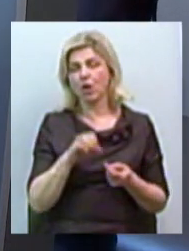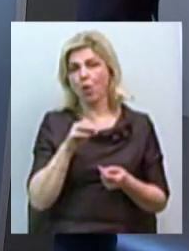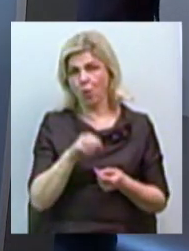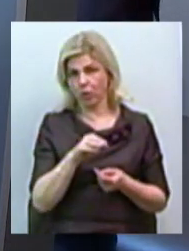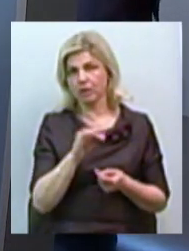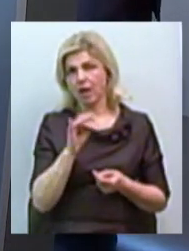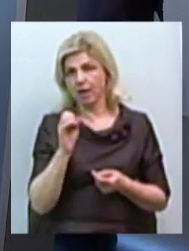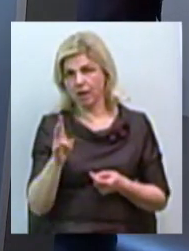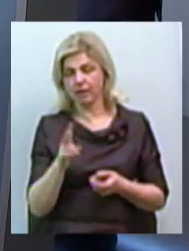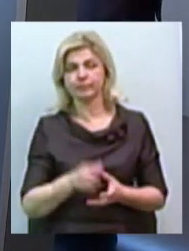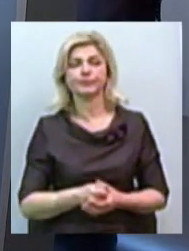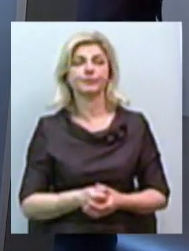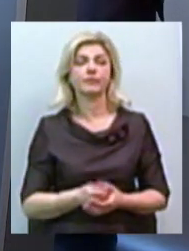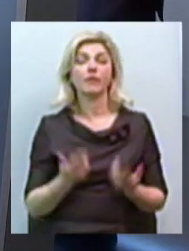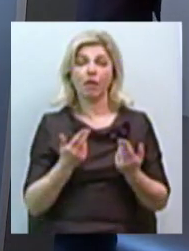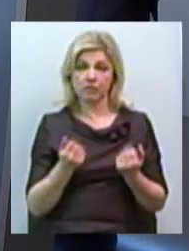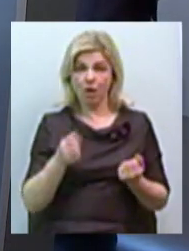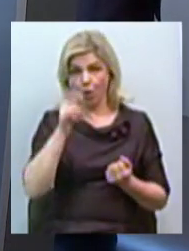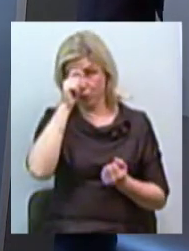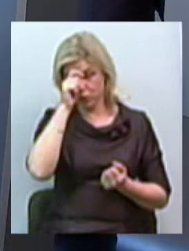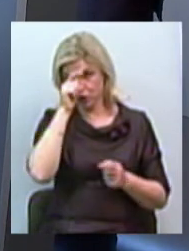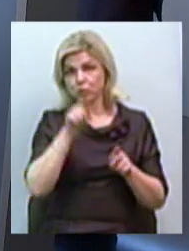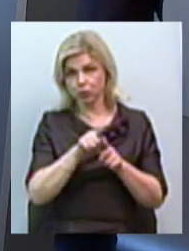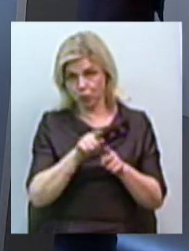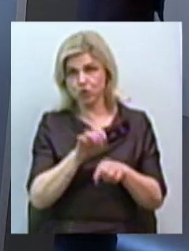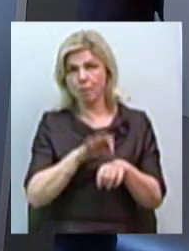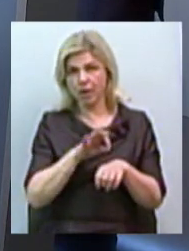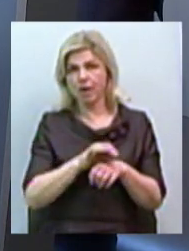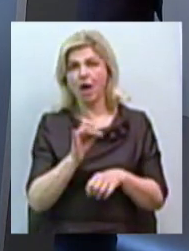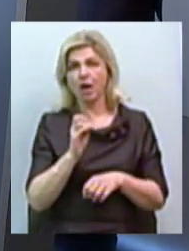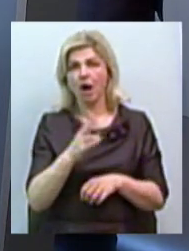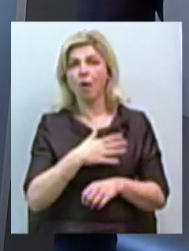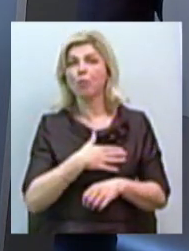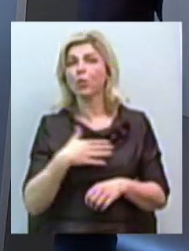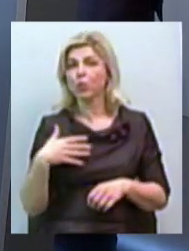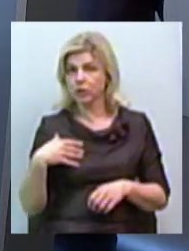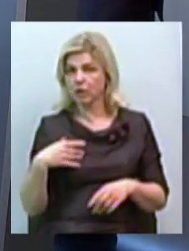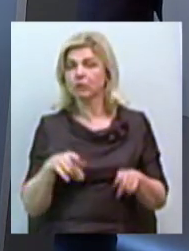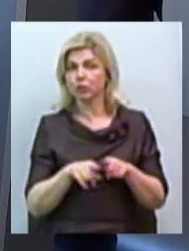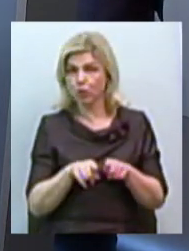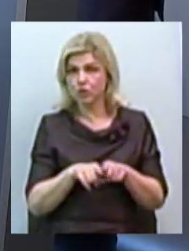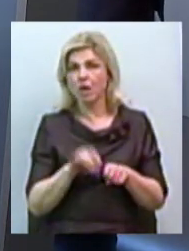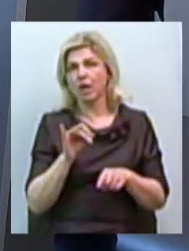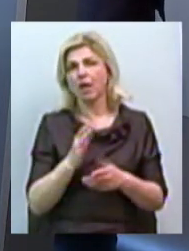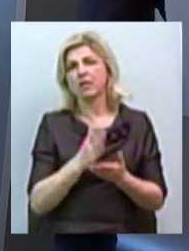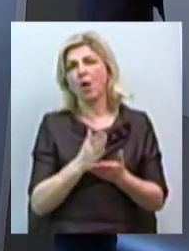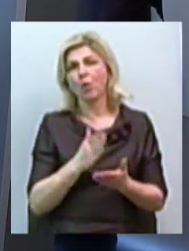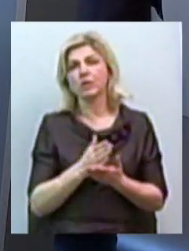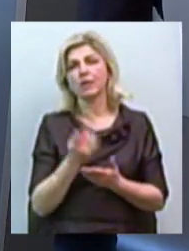Мужчини теж болеють раком грудной желези. І, к сожалению, вони як-то знаходяться немножко,